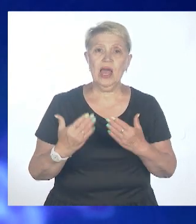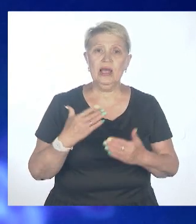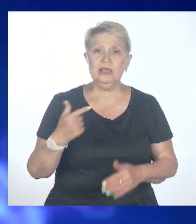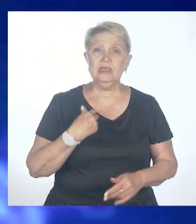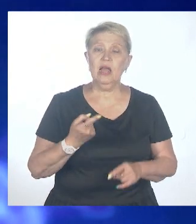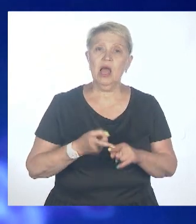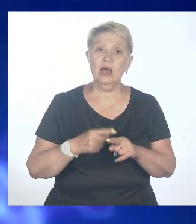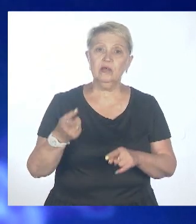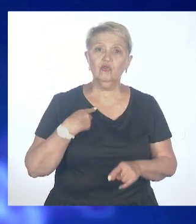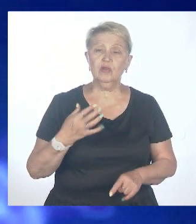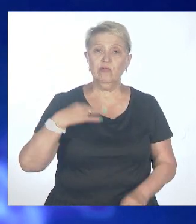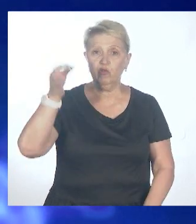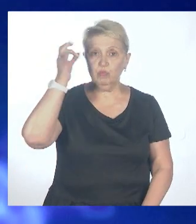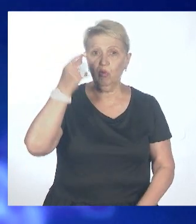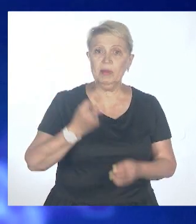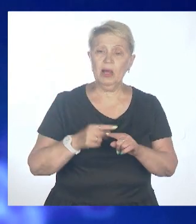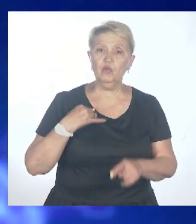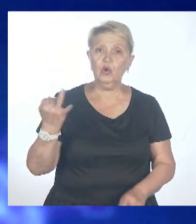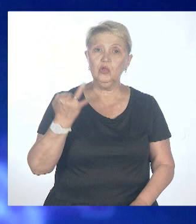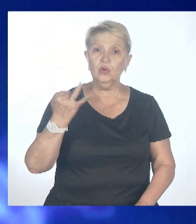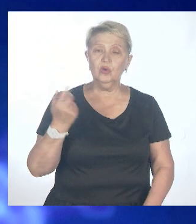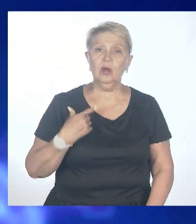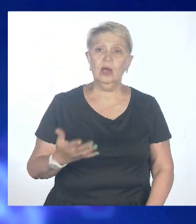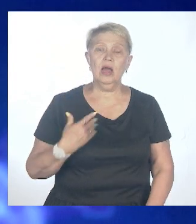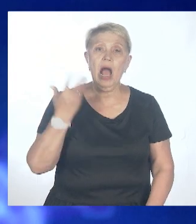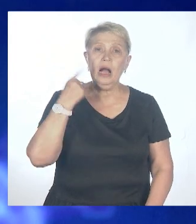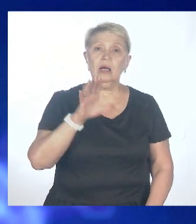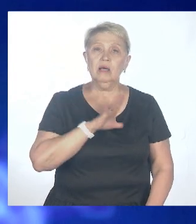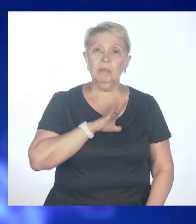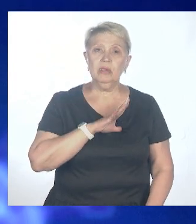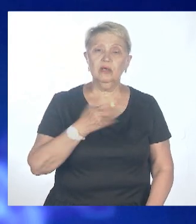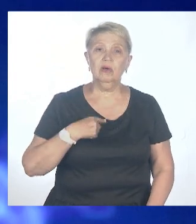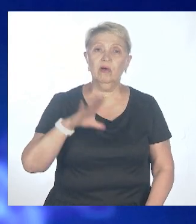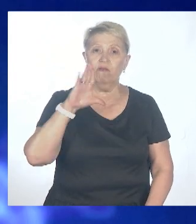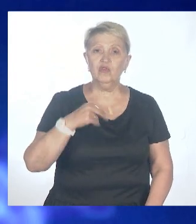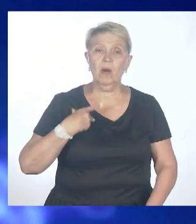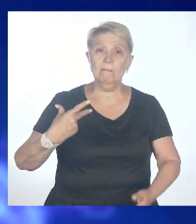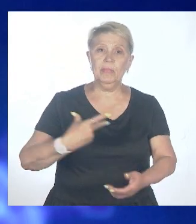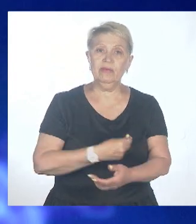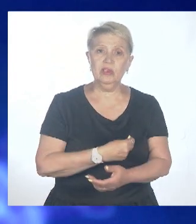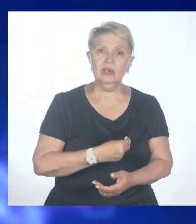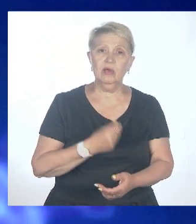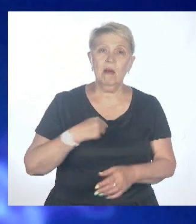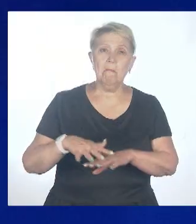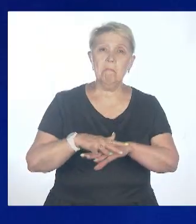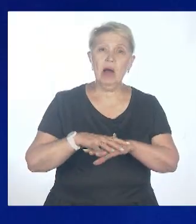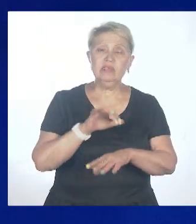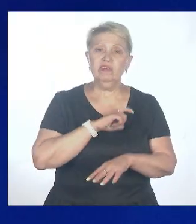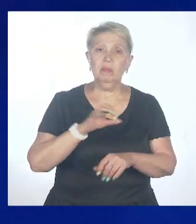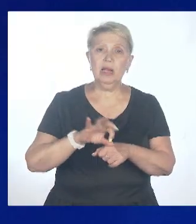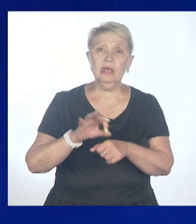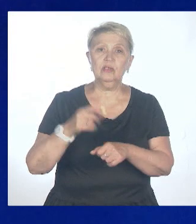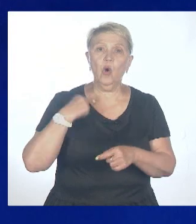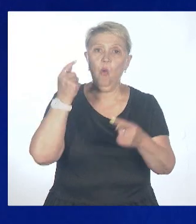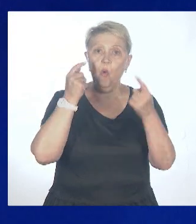прекрасную историю. Единственный случай, когда нам удалось массово привить всю планету. Это не повторится, поэтому я бы даже его не рассмотрел. По человеческим